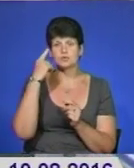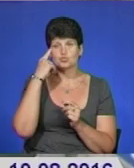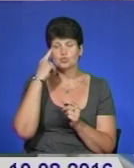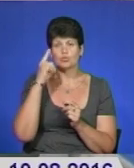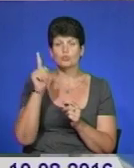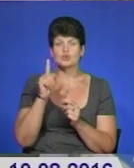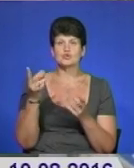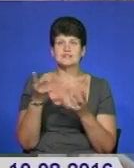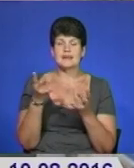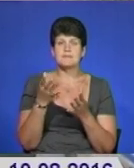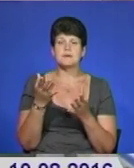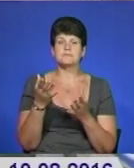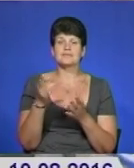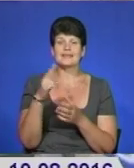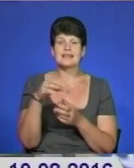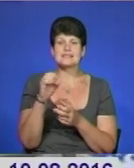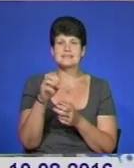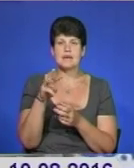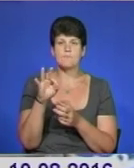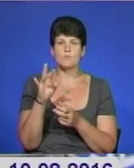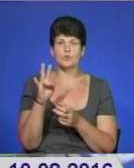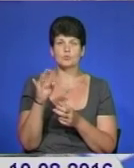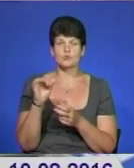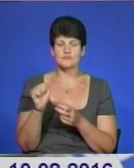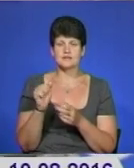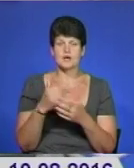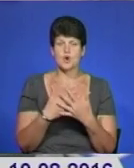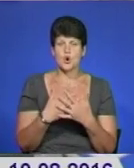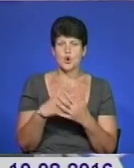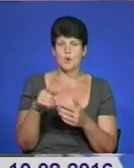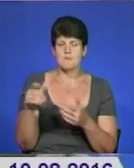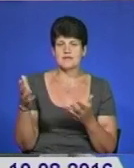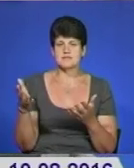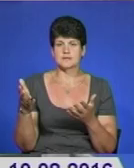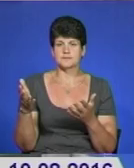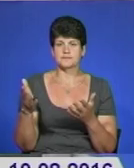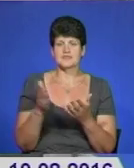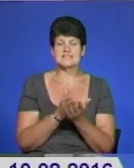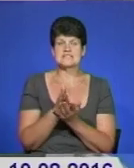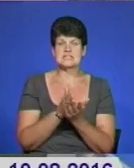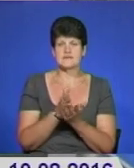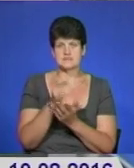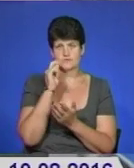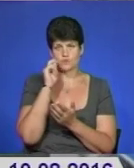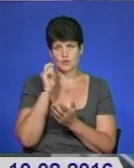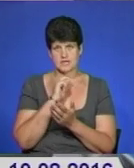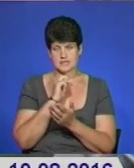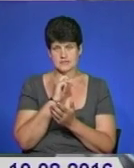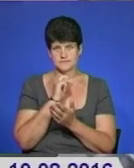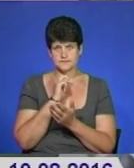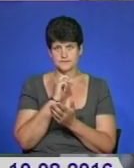демонополізувати громадські сервіси в Україні. Тому